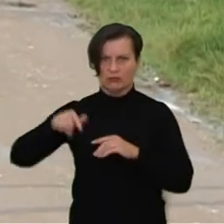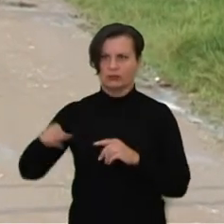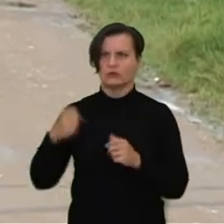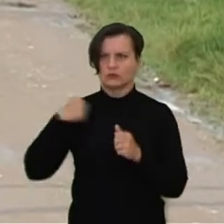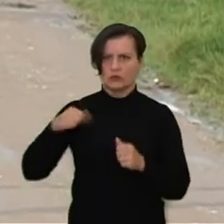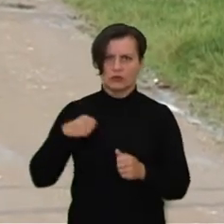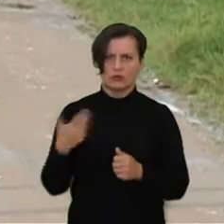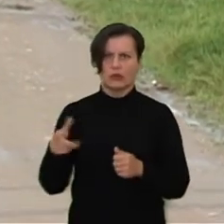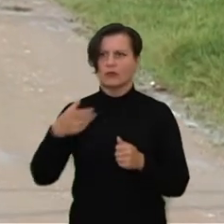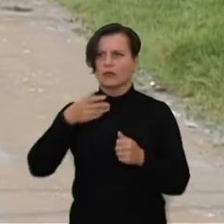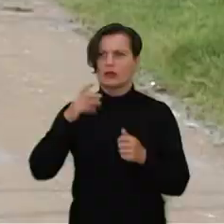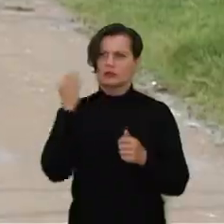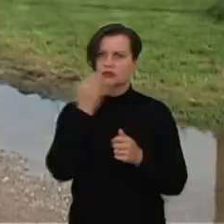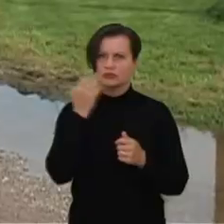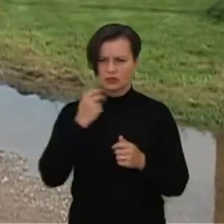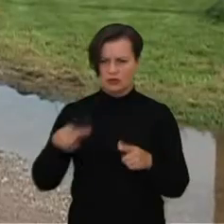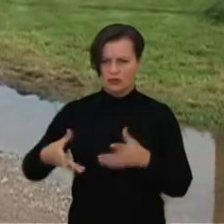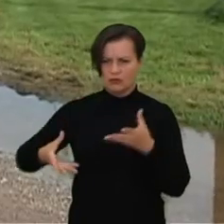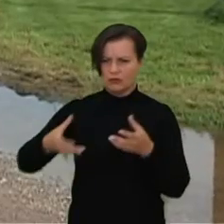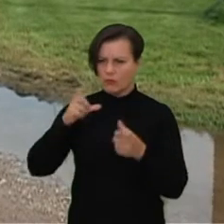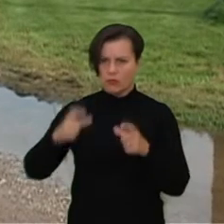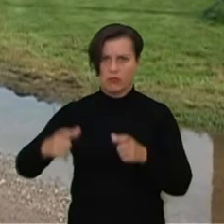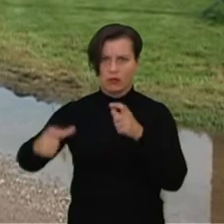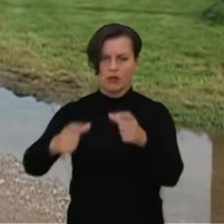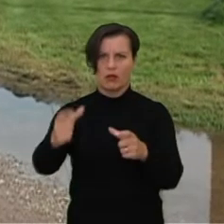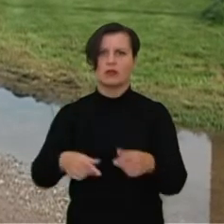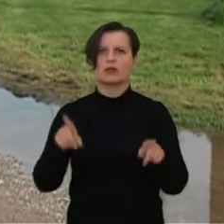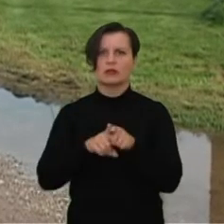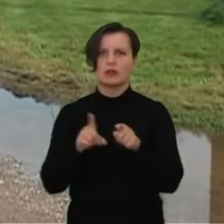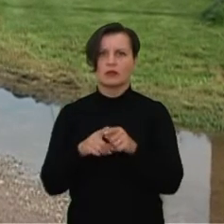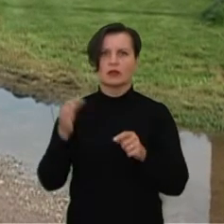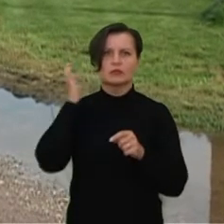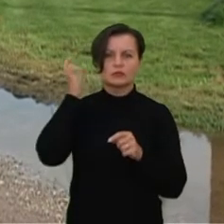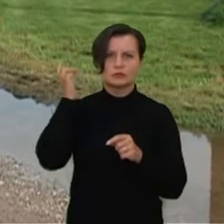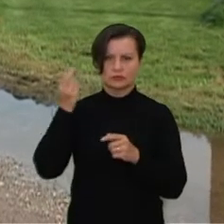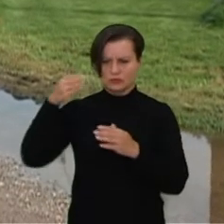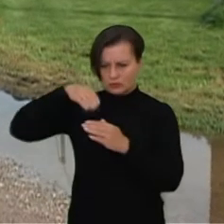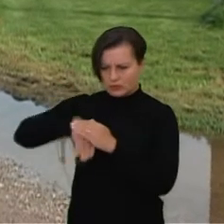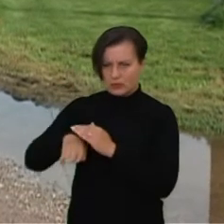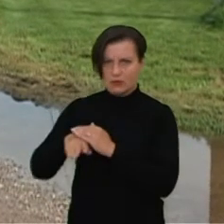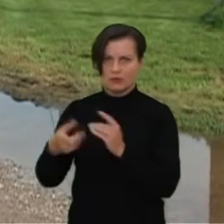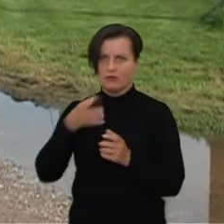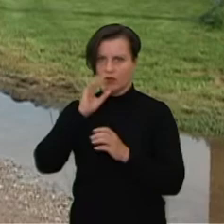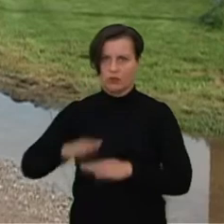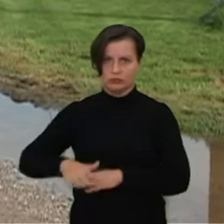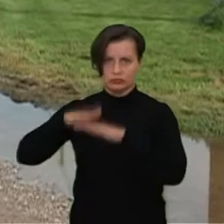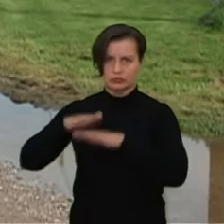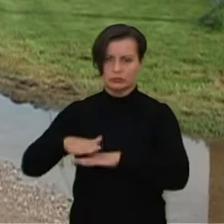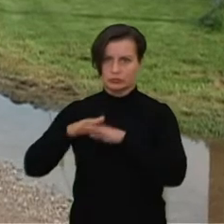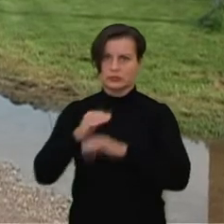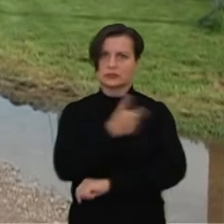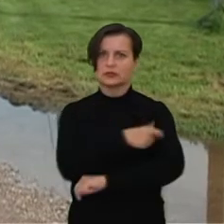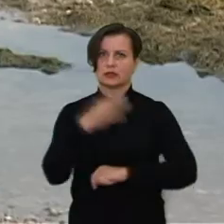pažliugo žvirkeliai, taip pat vanduosame ir kiemus ar netrusius. Kėdainių miesto seniūnas Valentinas Tamulis tikino, jog šiems